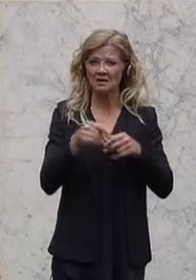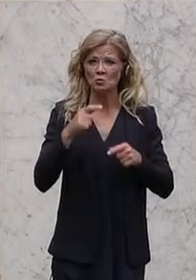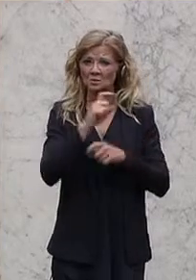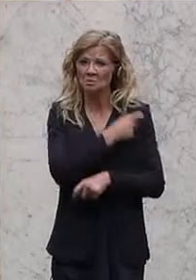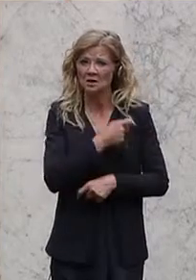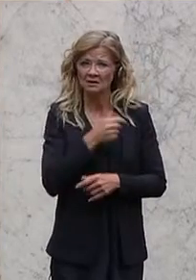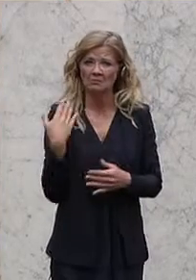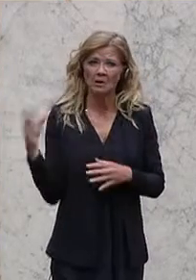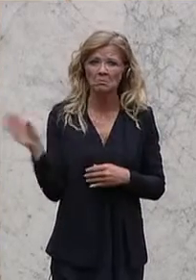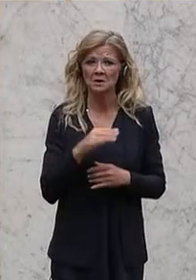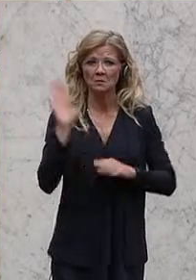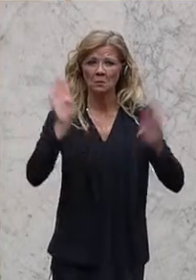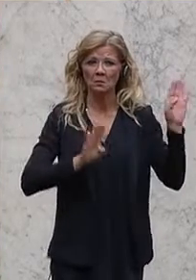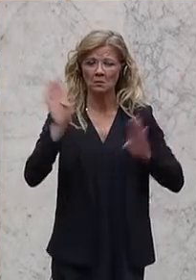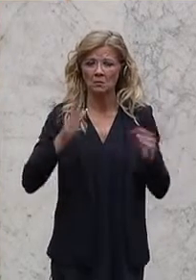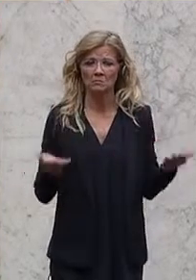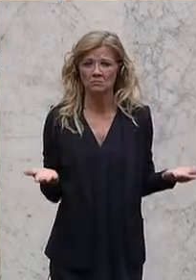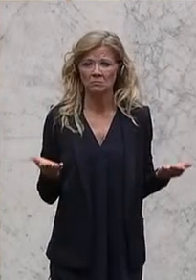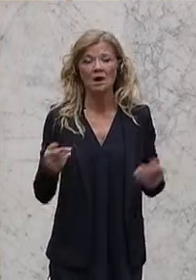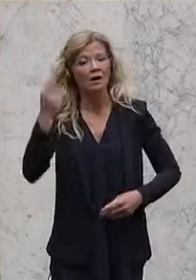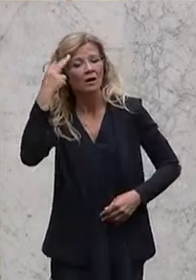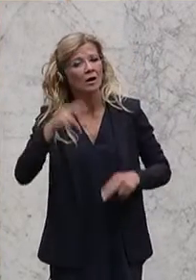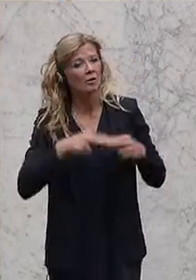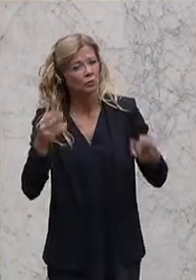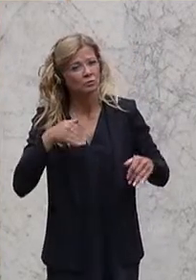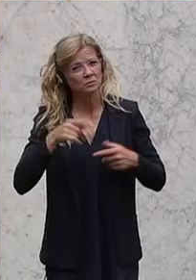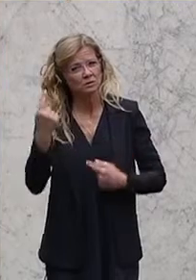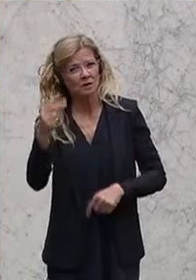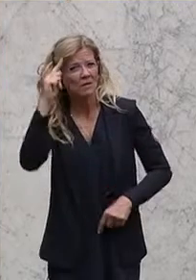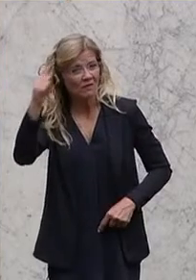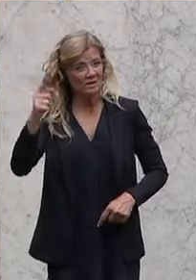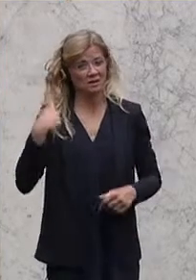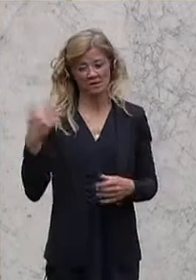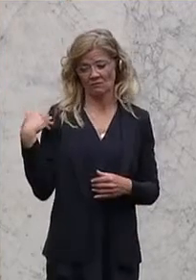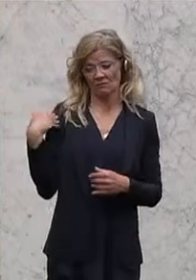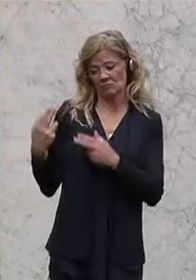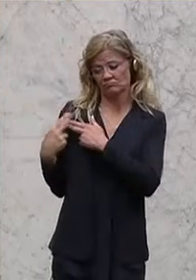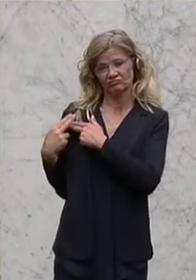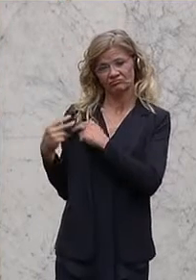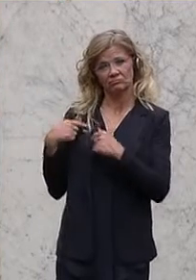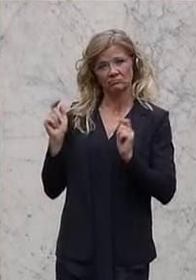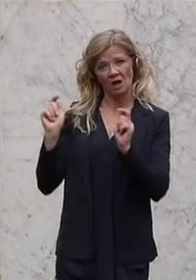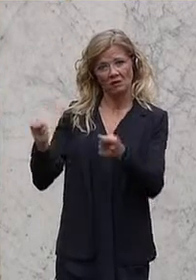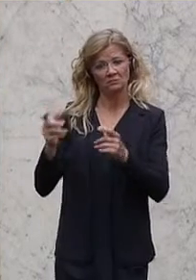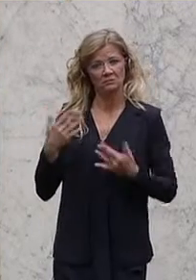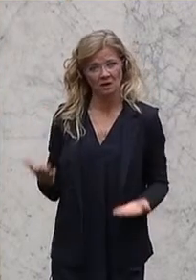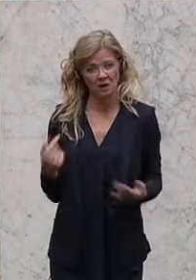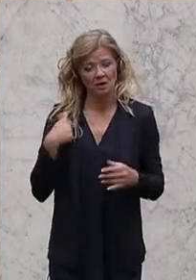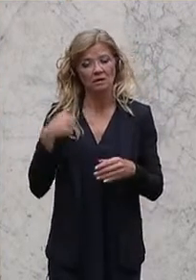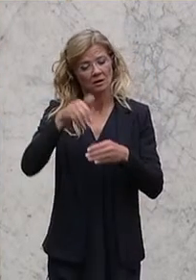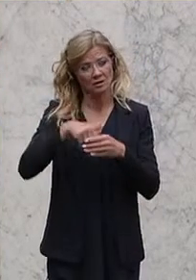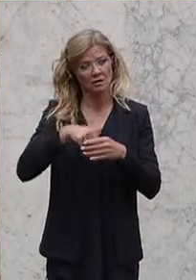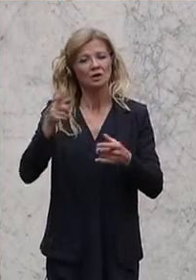habe Ihnen vor einiger Zeit einen Antrag eingebracht, wo es mir darum gegangen ist, dass Richterinnen, angehende Staatsanwälte, die an angehende Richter